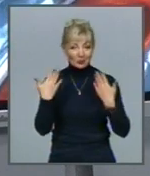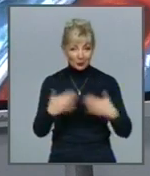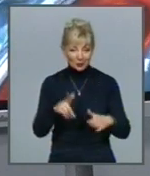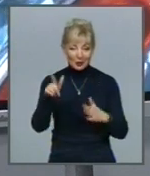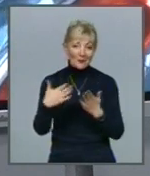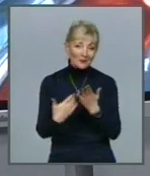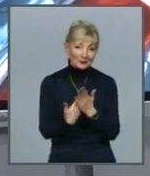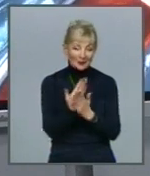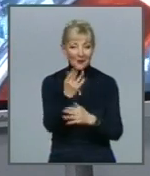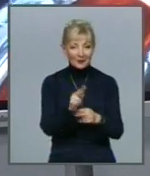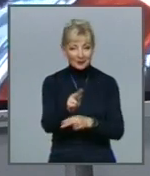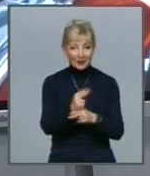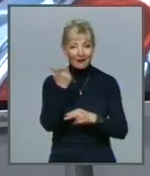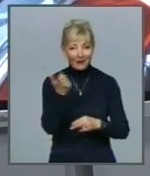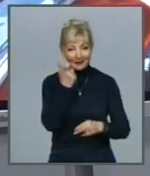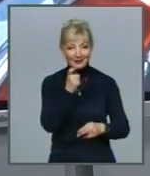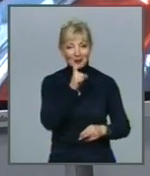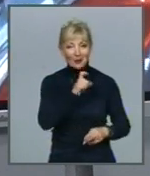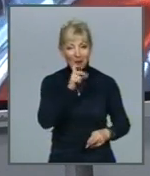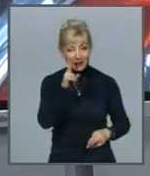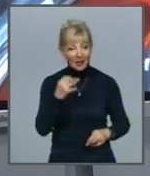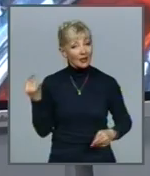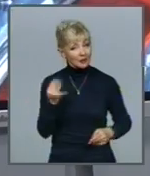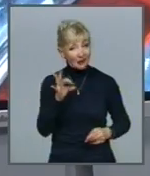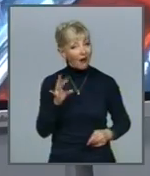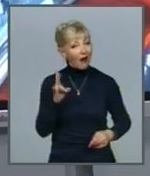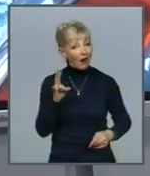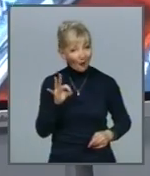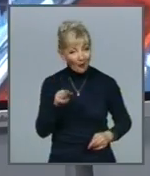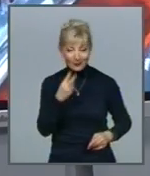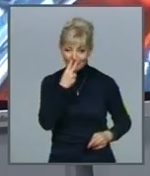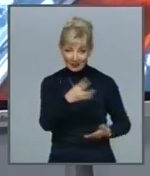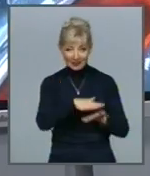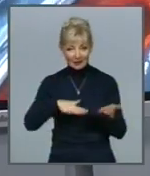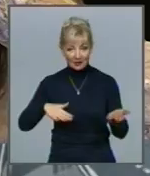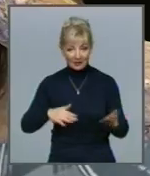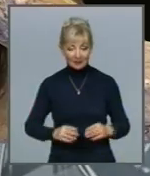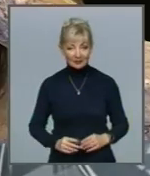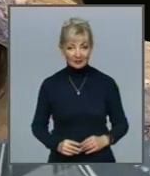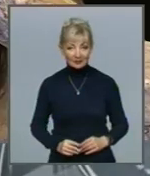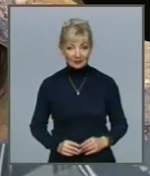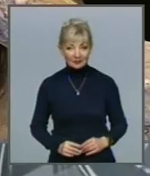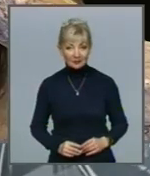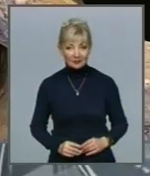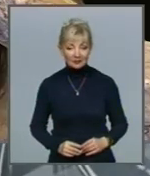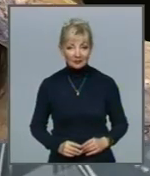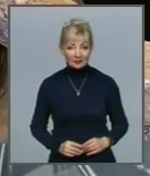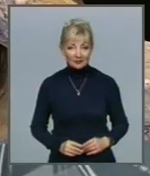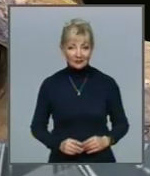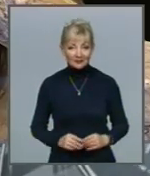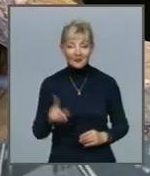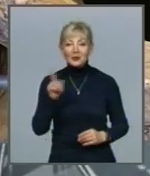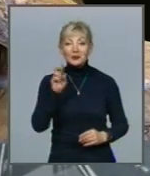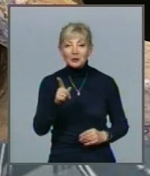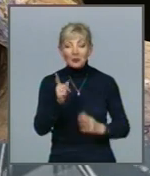нові вихованці Харківського зоопарку Цікаво, про кого мова – тоді дивіться далі Для того, аби